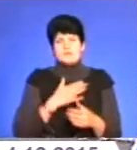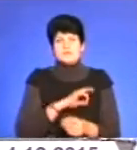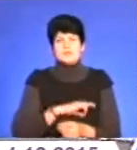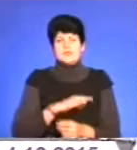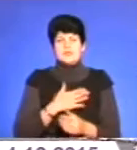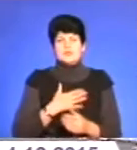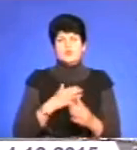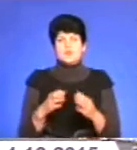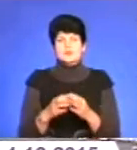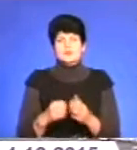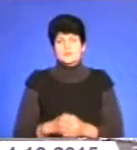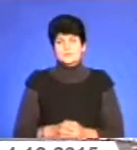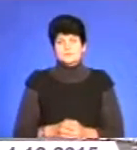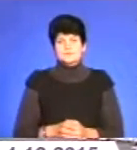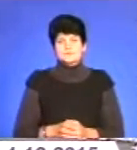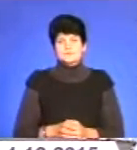колективу.